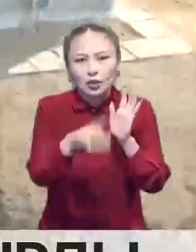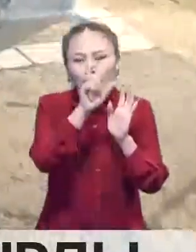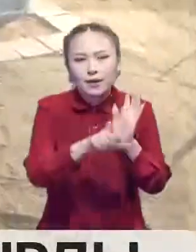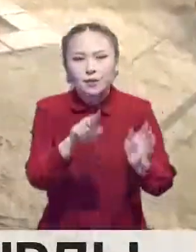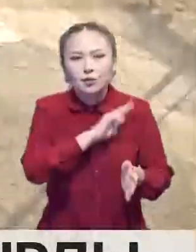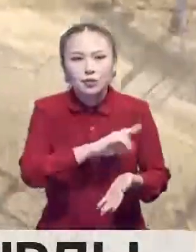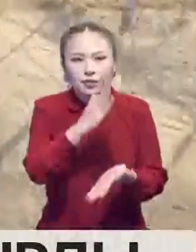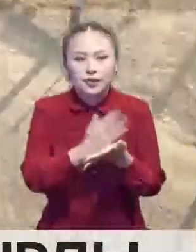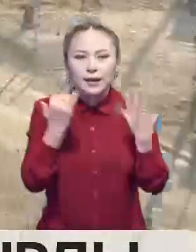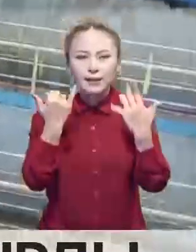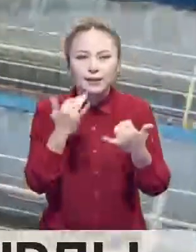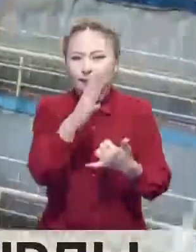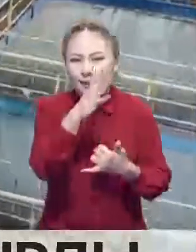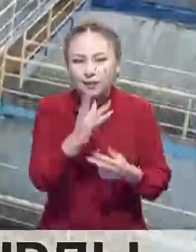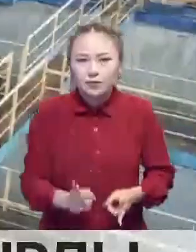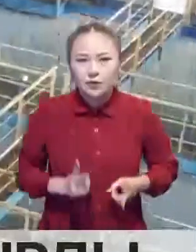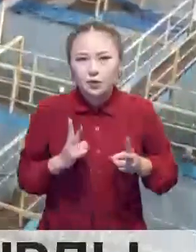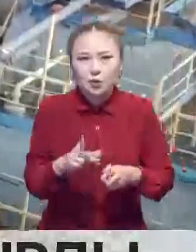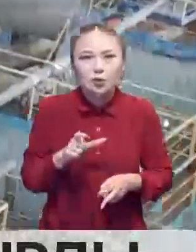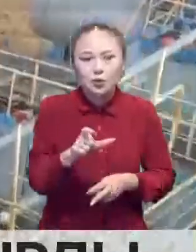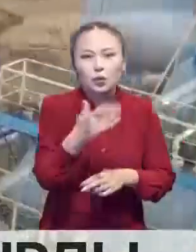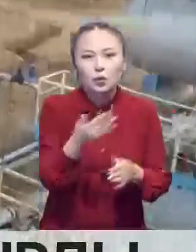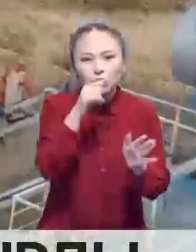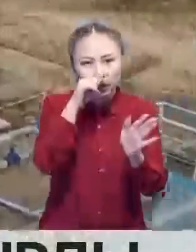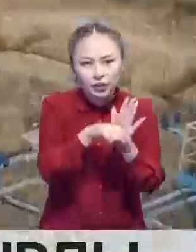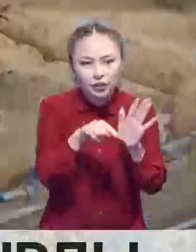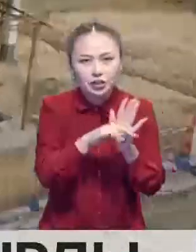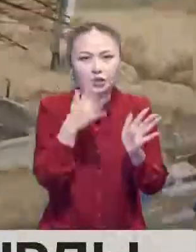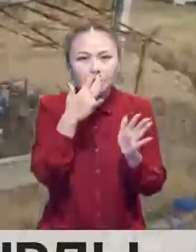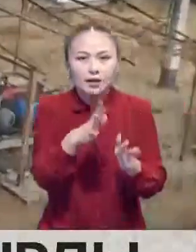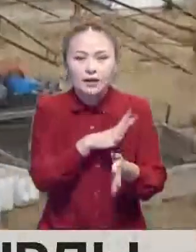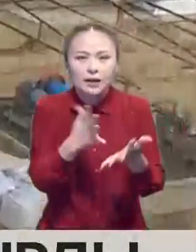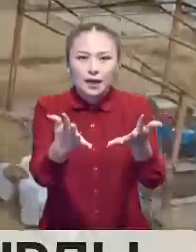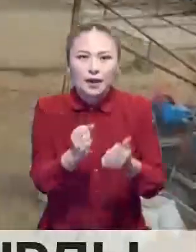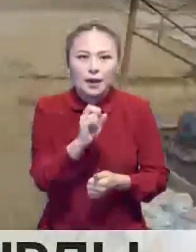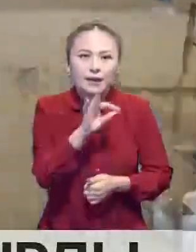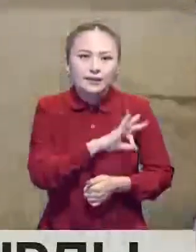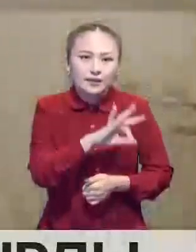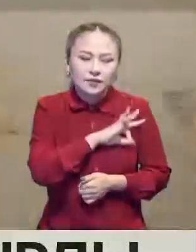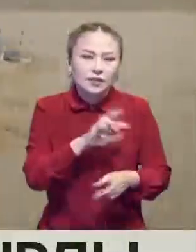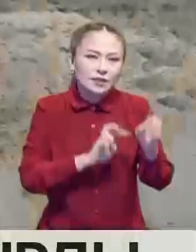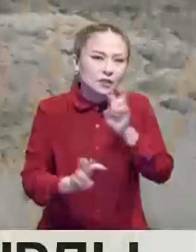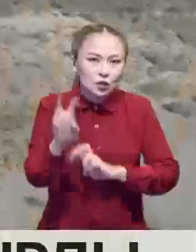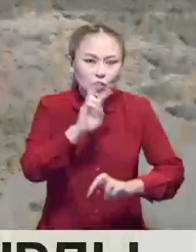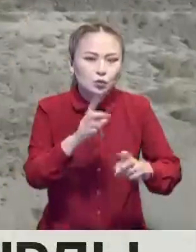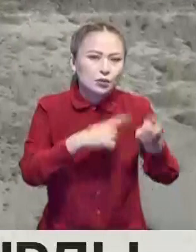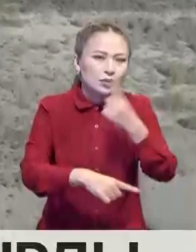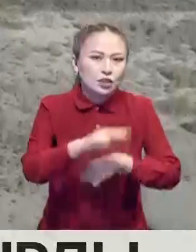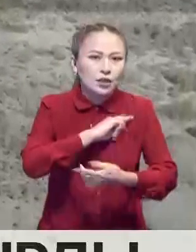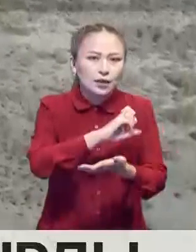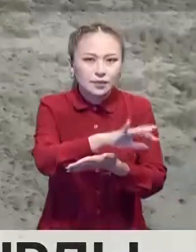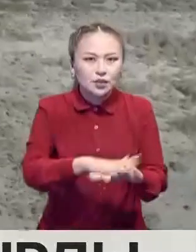740 адам жұмысты еді. Қазіргі таңда агенттік қылмыстық жолмен, оның ішінде шетелден алынған активтерді ұздеу және қайтару бойынша